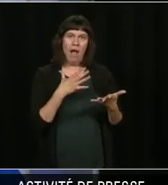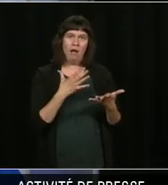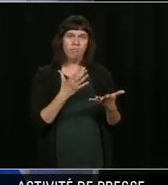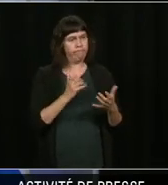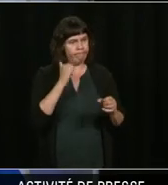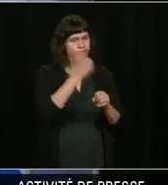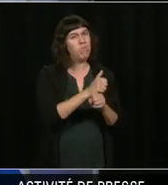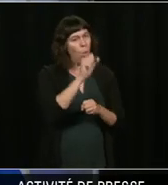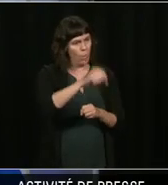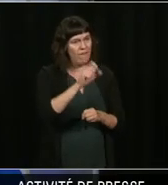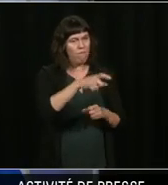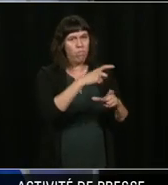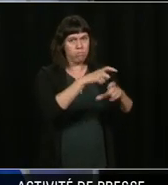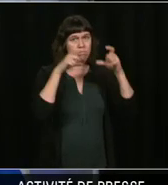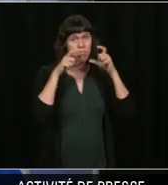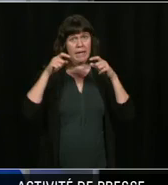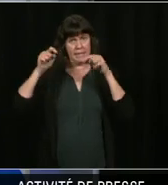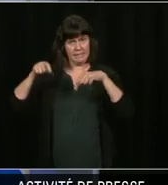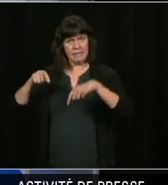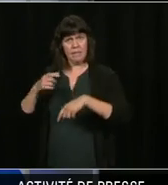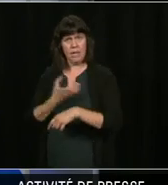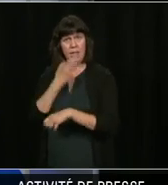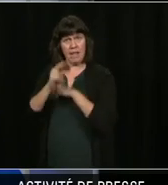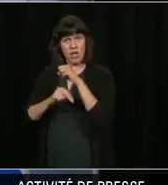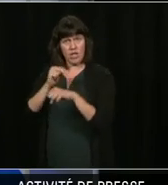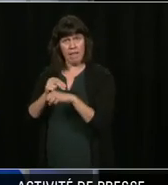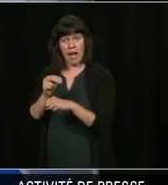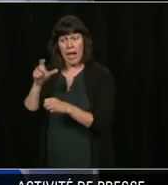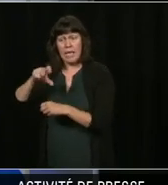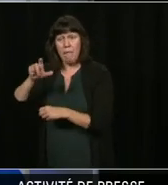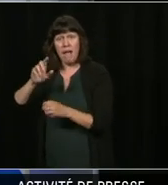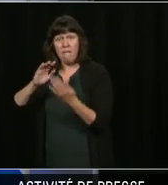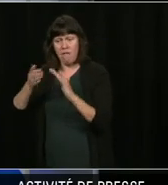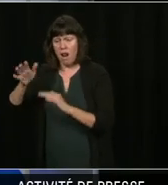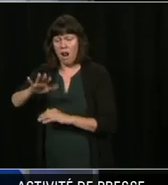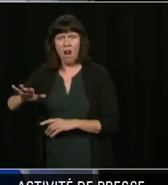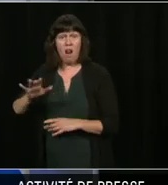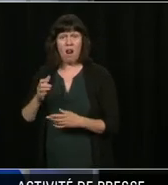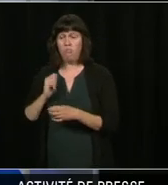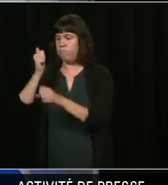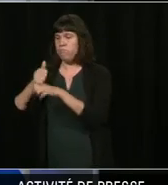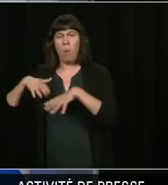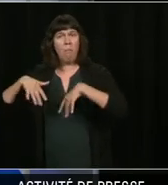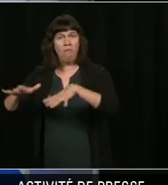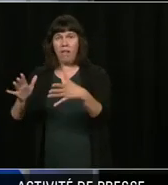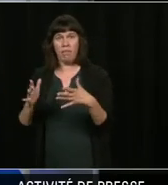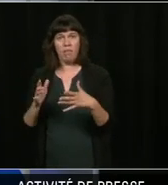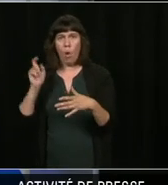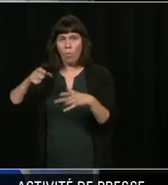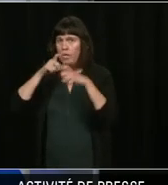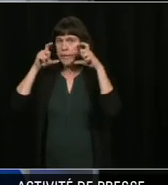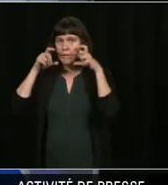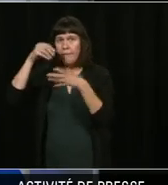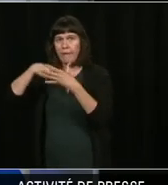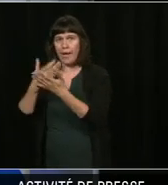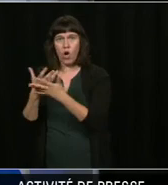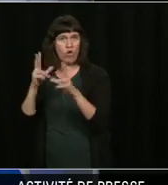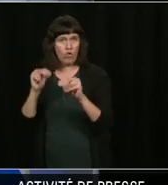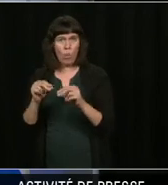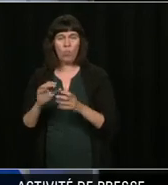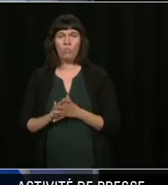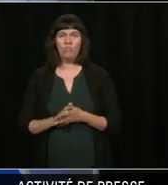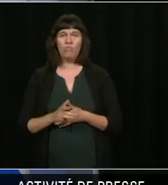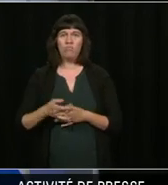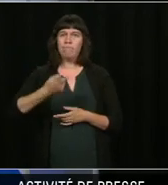puis, c'est tout simplement des mesures mineures, mais on n pas l'intention de contrôler les éclosions en milieu scolaire. Ce qui va contrôler les